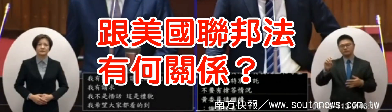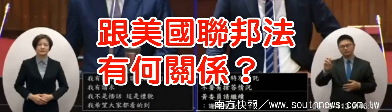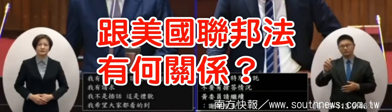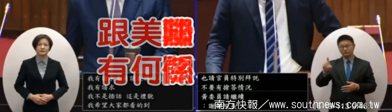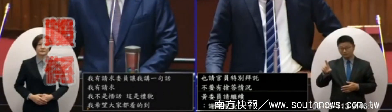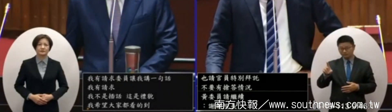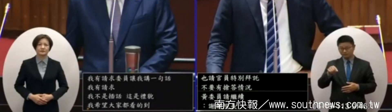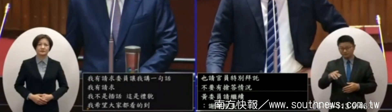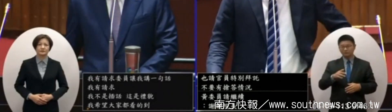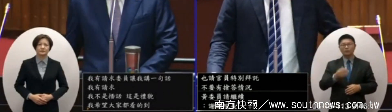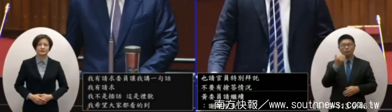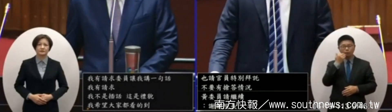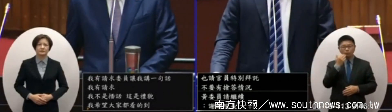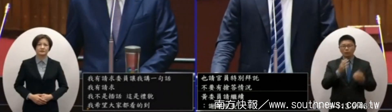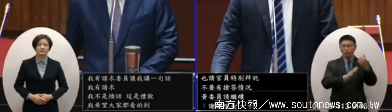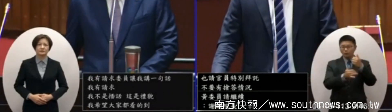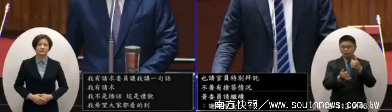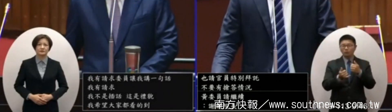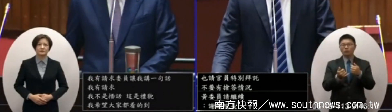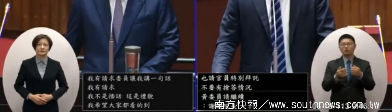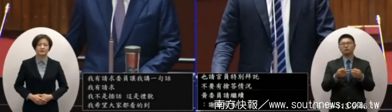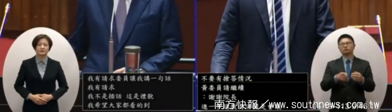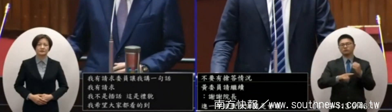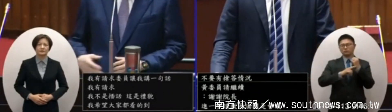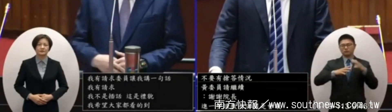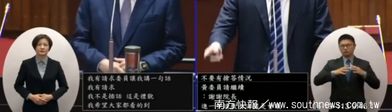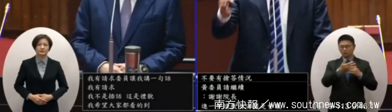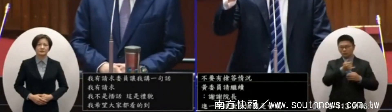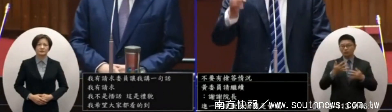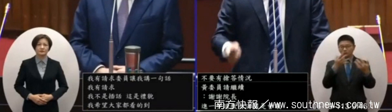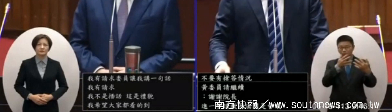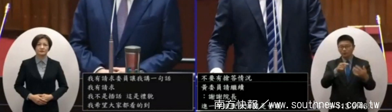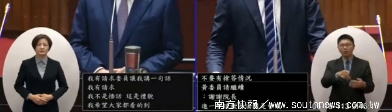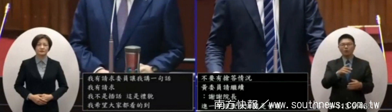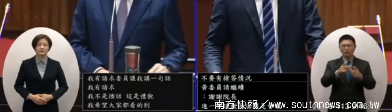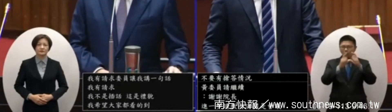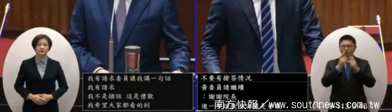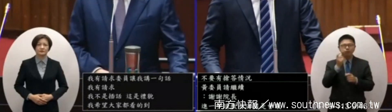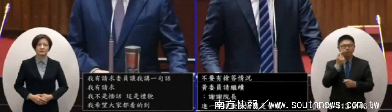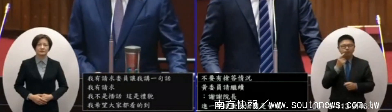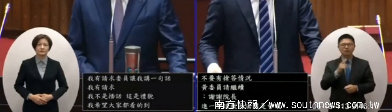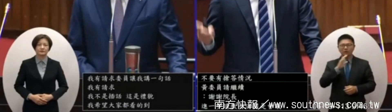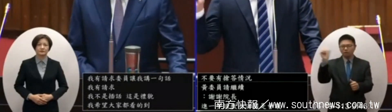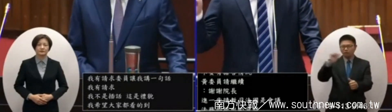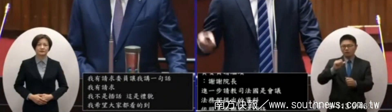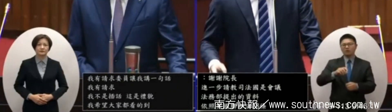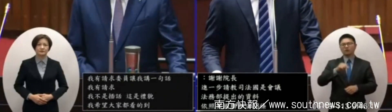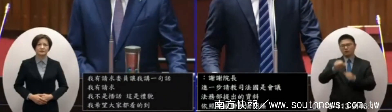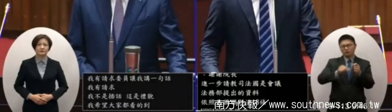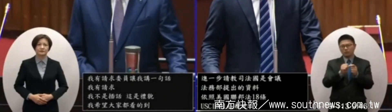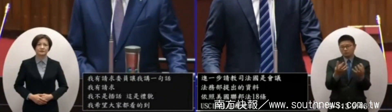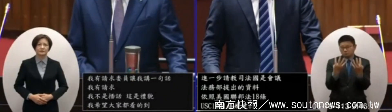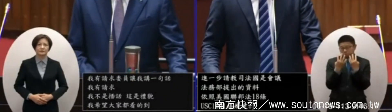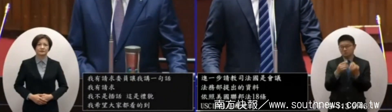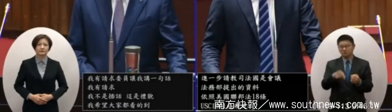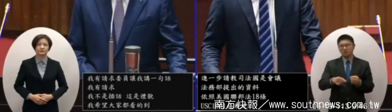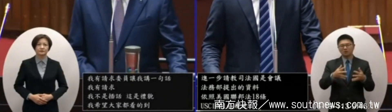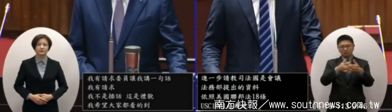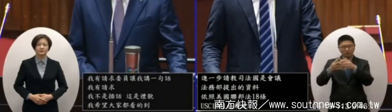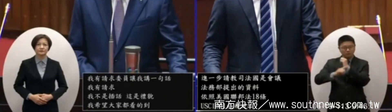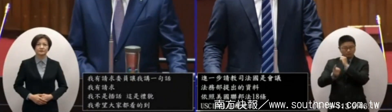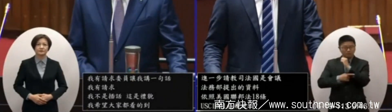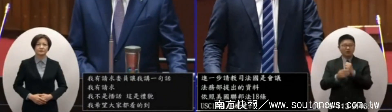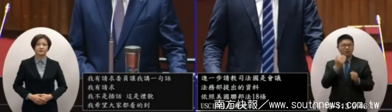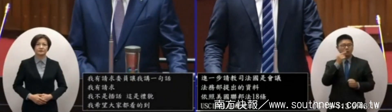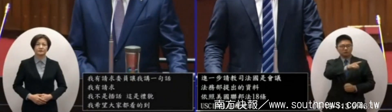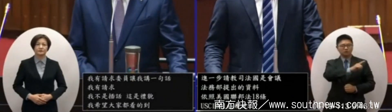為虛偽陳述的時候除五年以下有期突襲來請教一下院長或部長這樣子美國法的規範依照